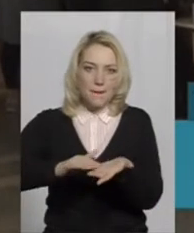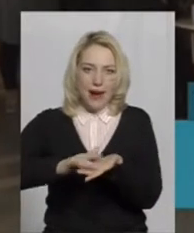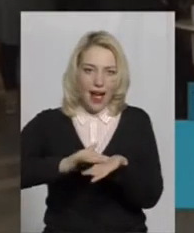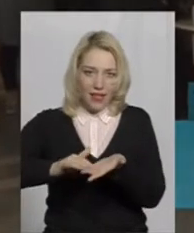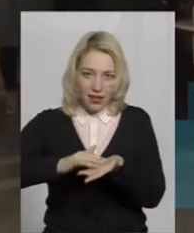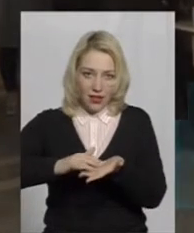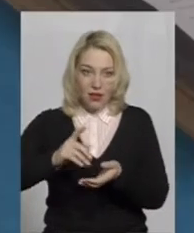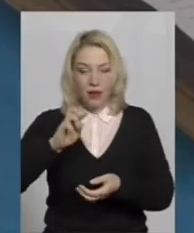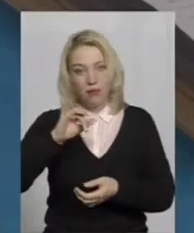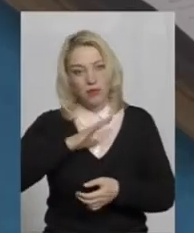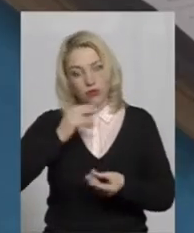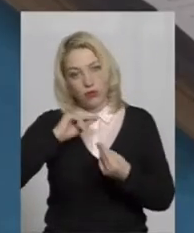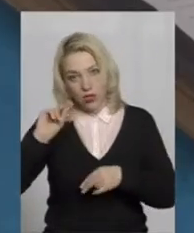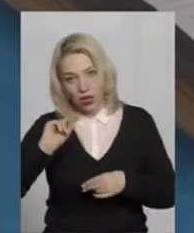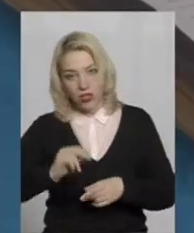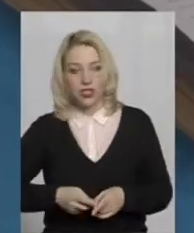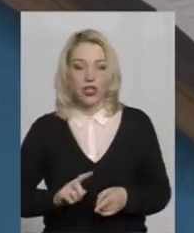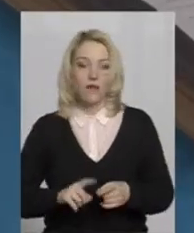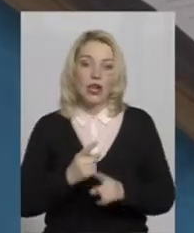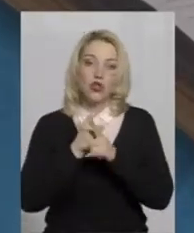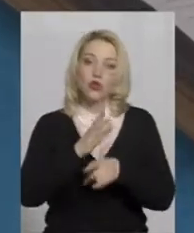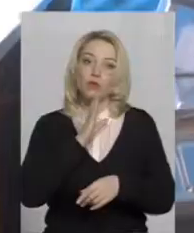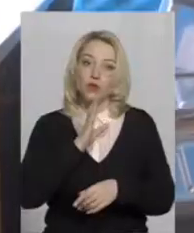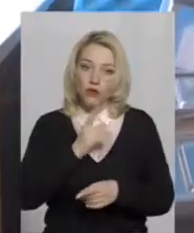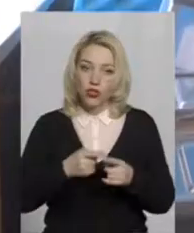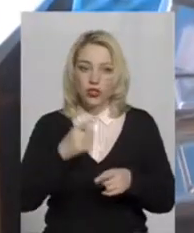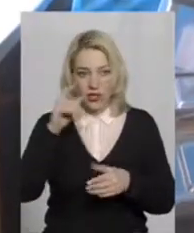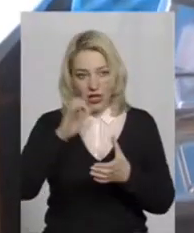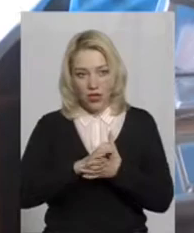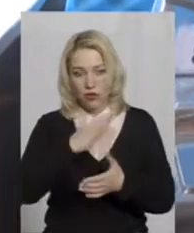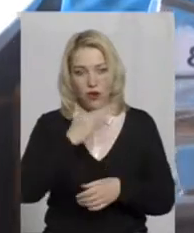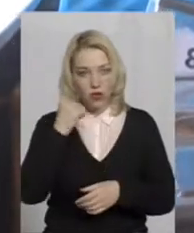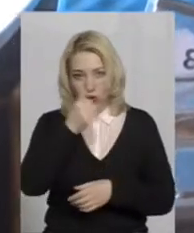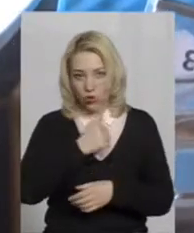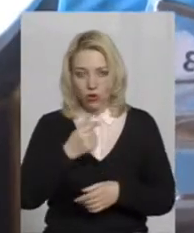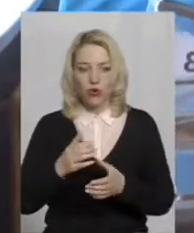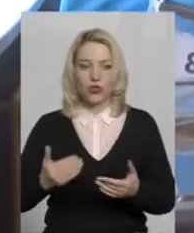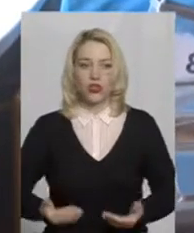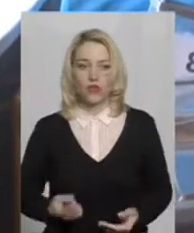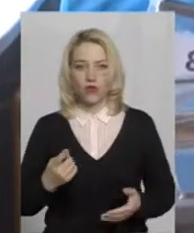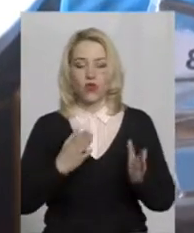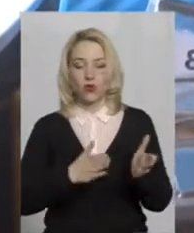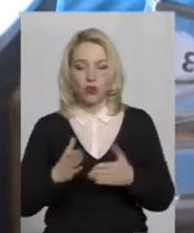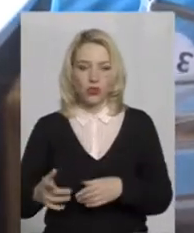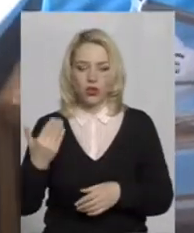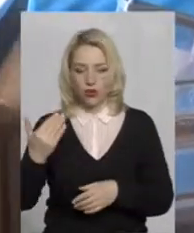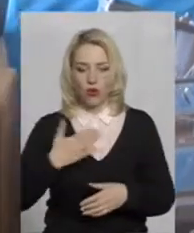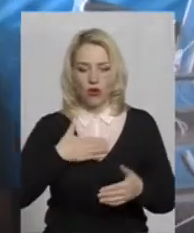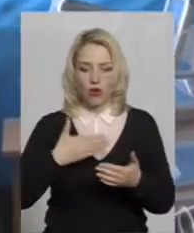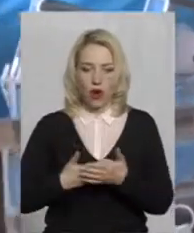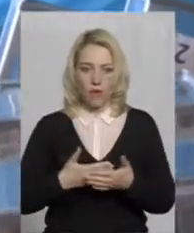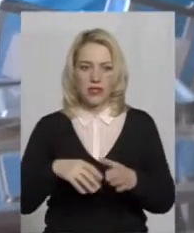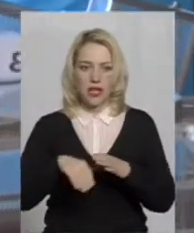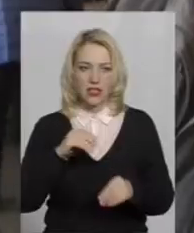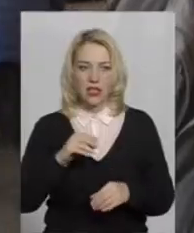набагато краще. Супроводжувальниця каже, знайомі з Володимиром Васюрою багато років, мешкають в одному гуртожитку, і його громадянський вибір Надія